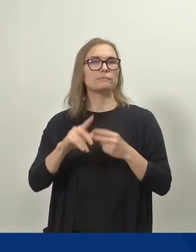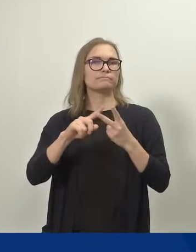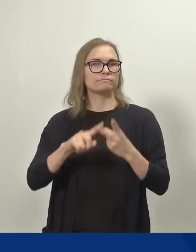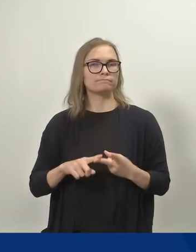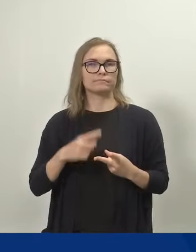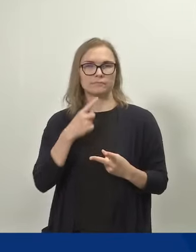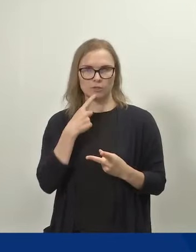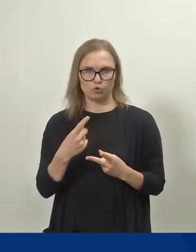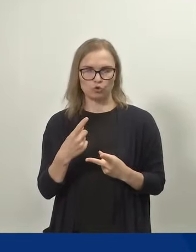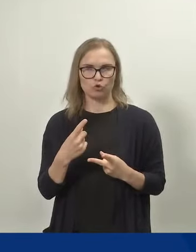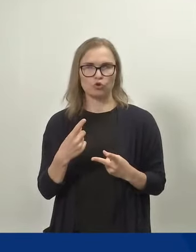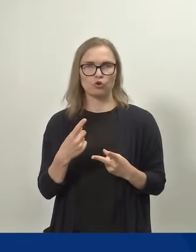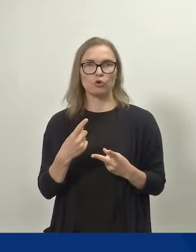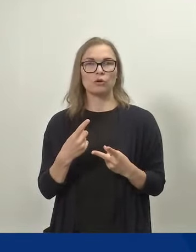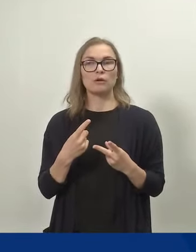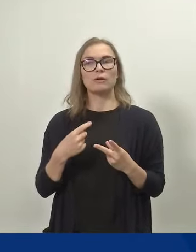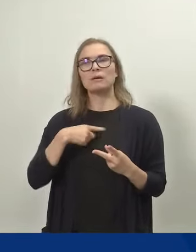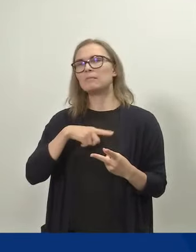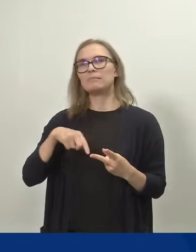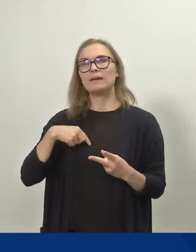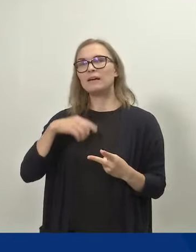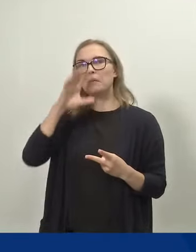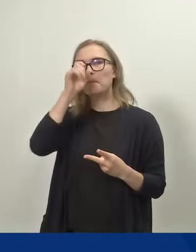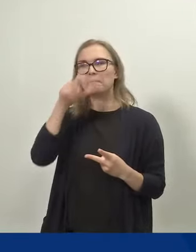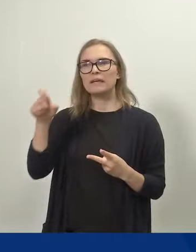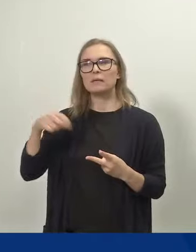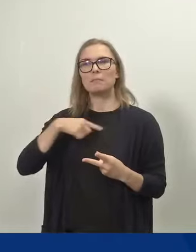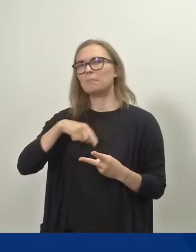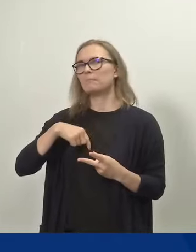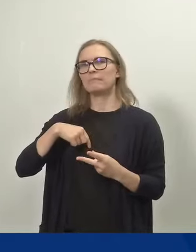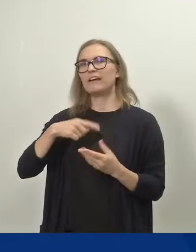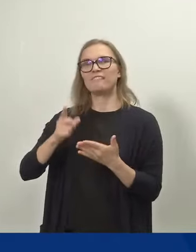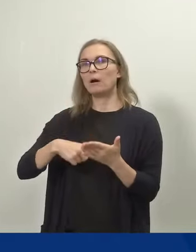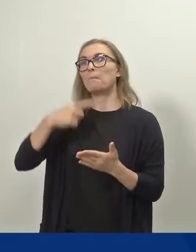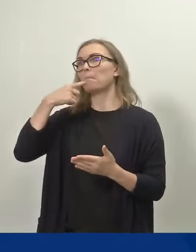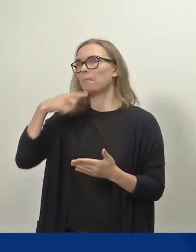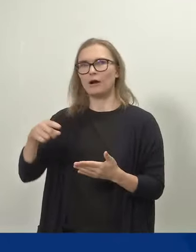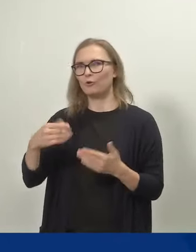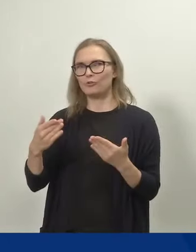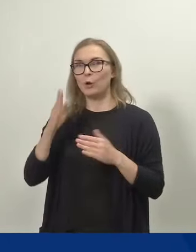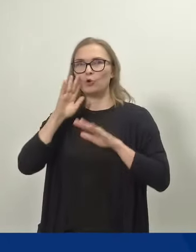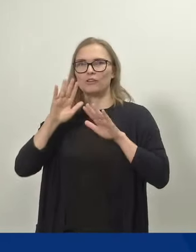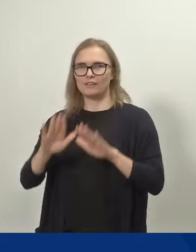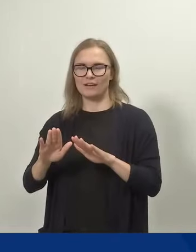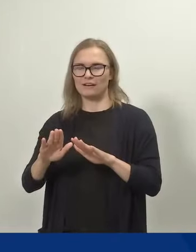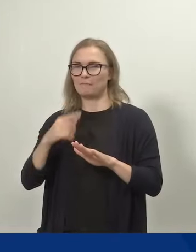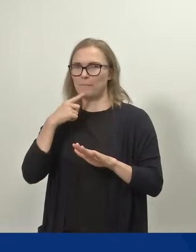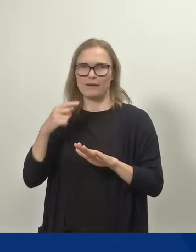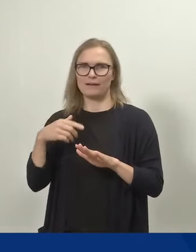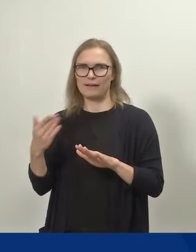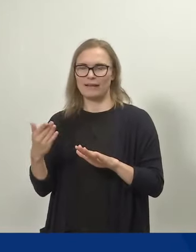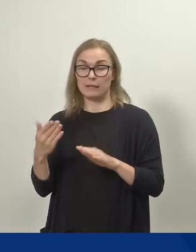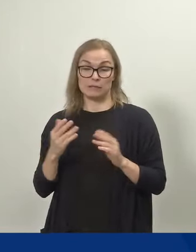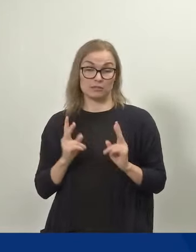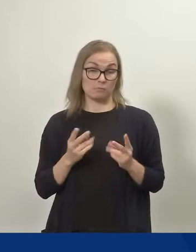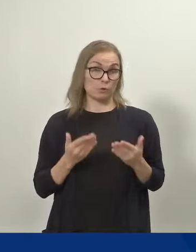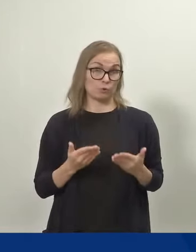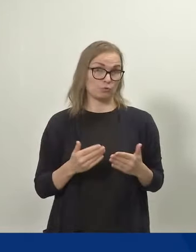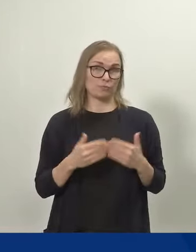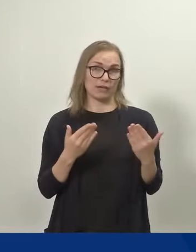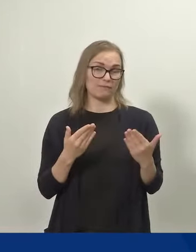lähtökohdan, että miehiä ei toki pakoteta jäämään kotiin, kuten ei nykyisilläänkään, vaikka siihen pyritään